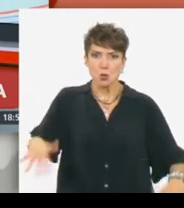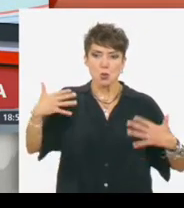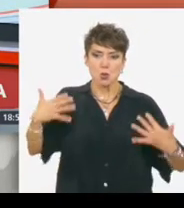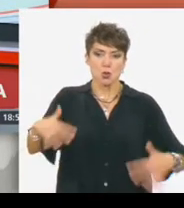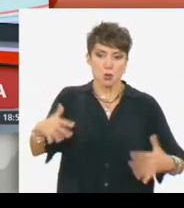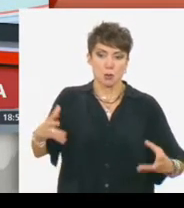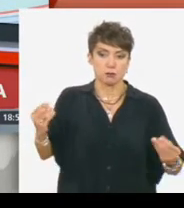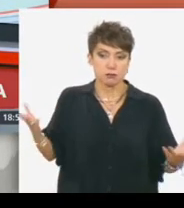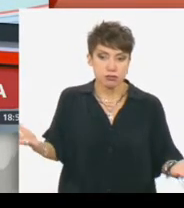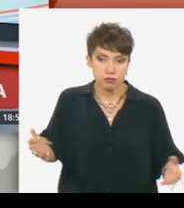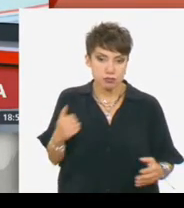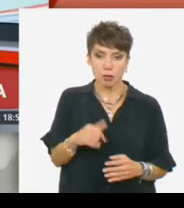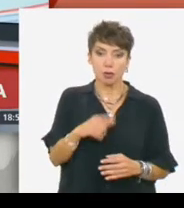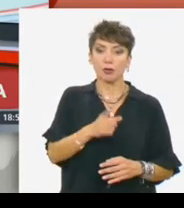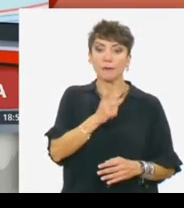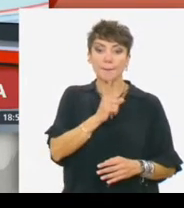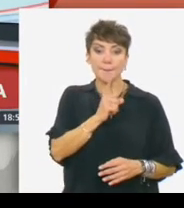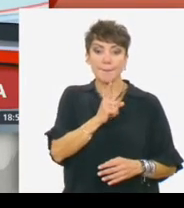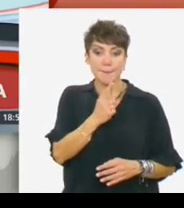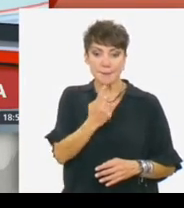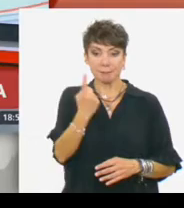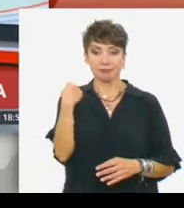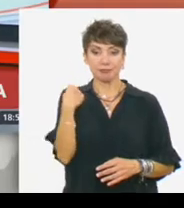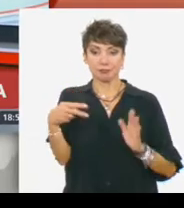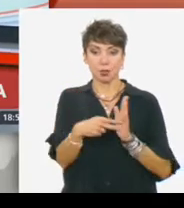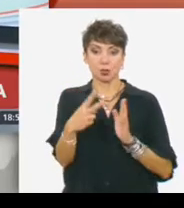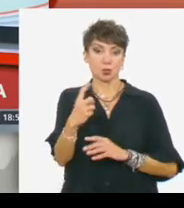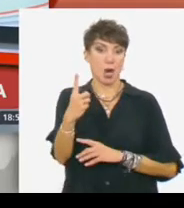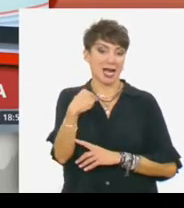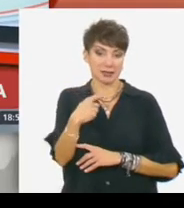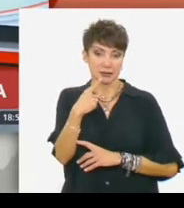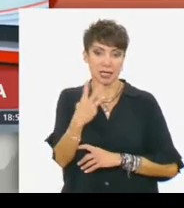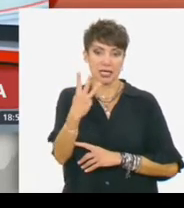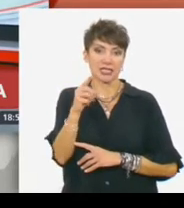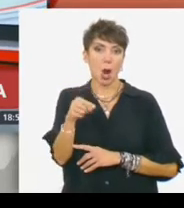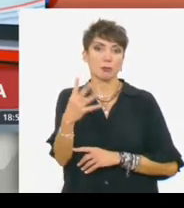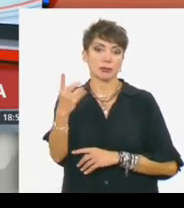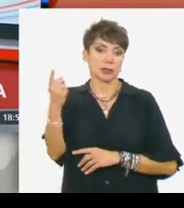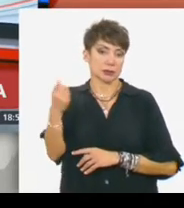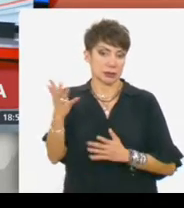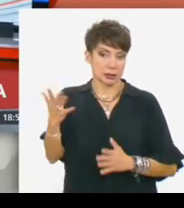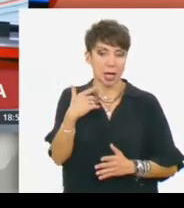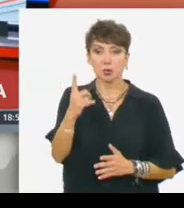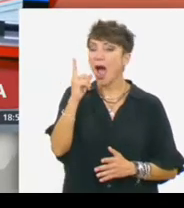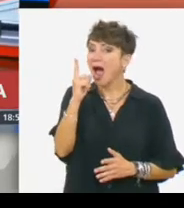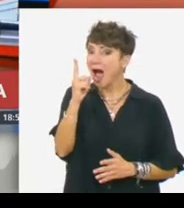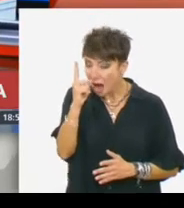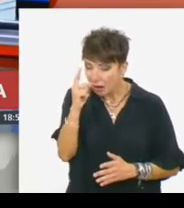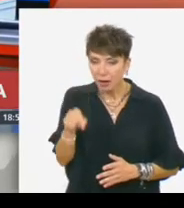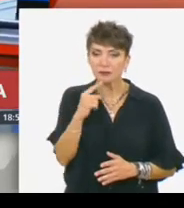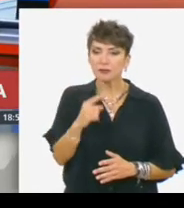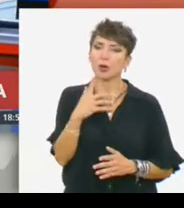τα στοιχεία πέρσι. Τον Οκτώβριο του 2021. Αυτή η αποκλιμάκωση, Αντώνη, φαίνεται σε πολύ σημαντικά